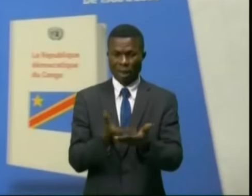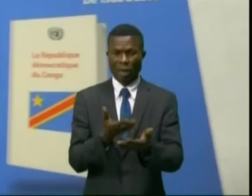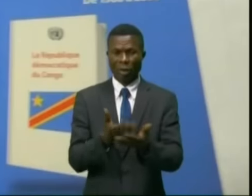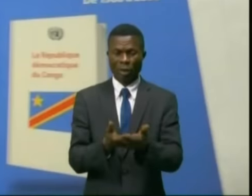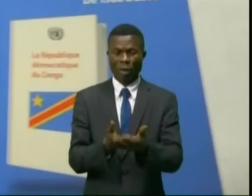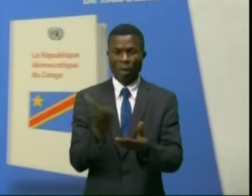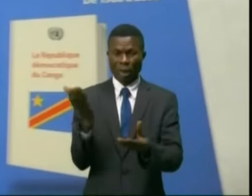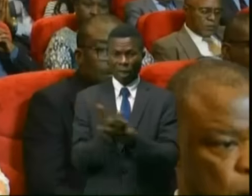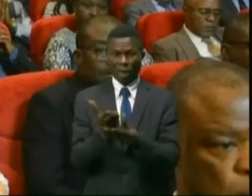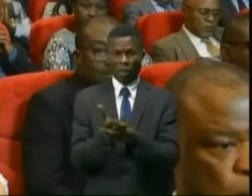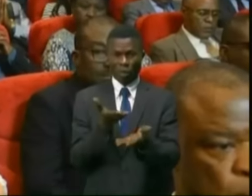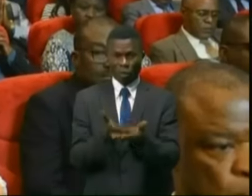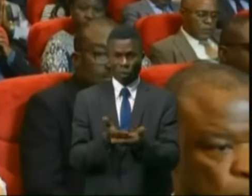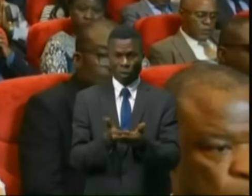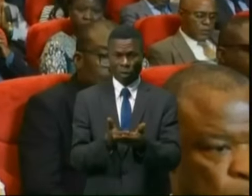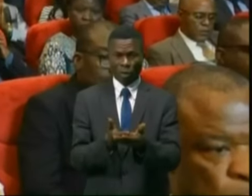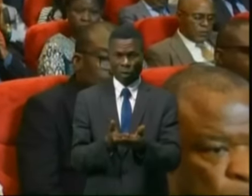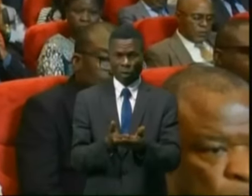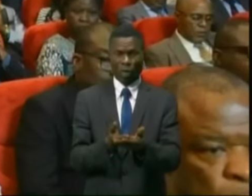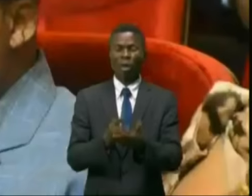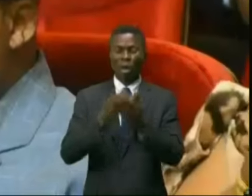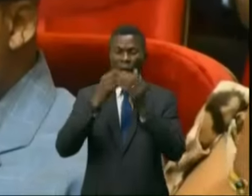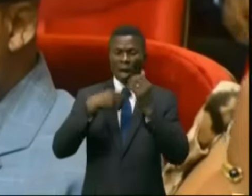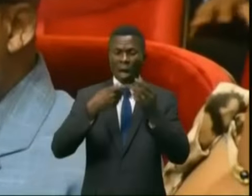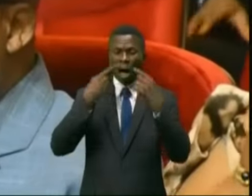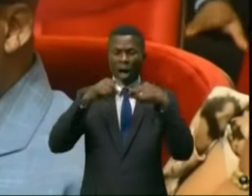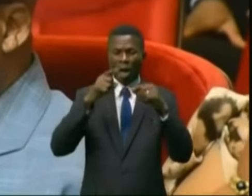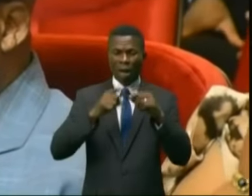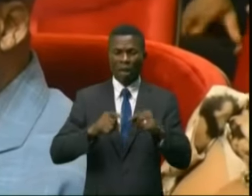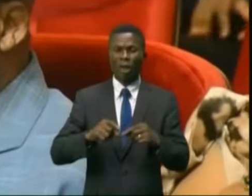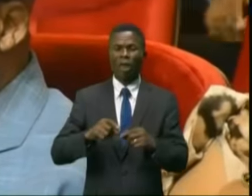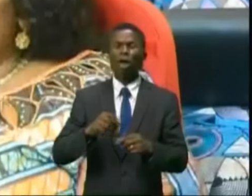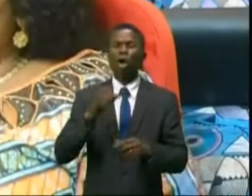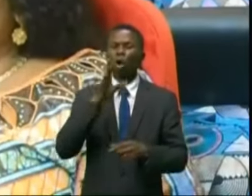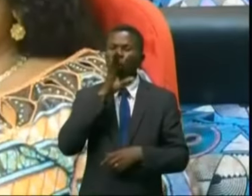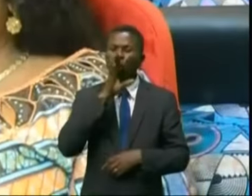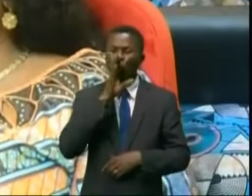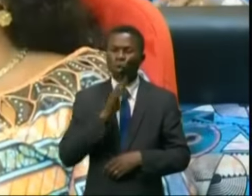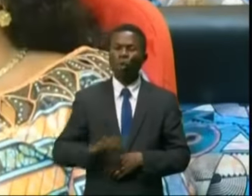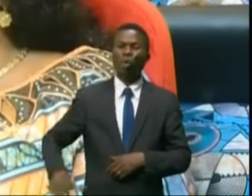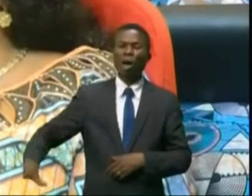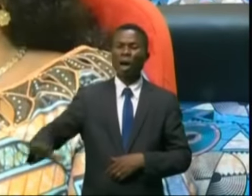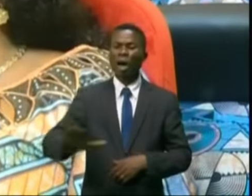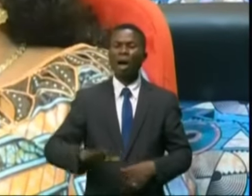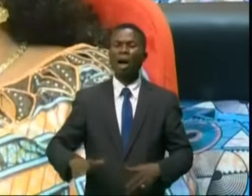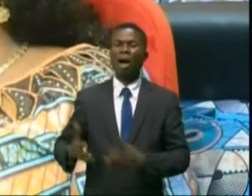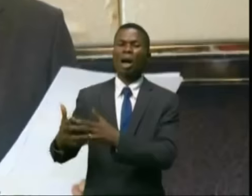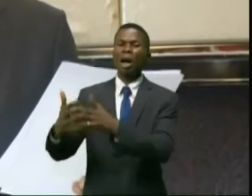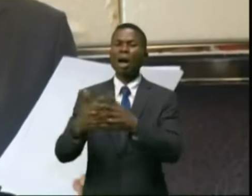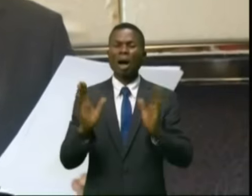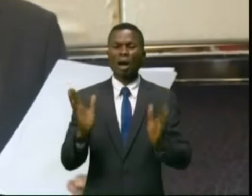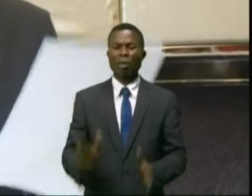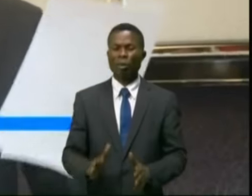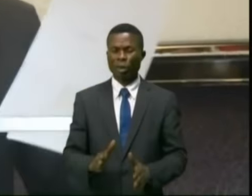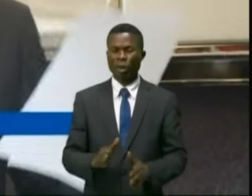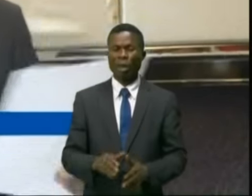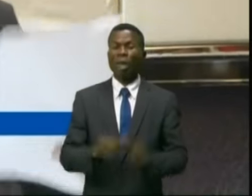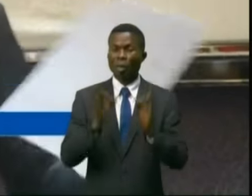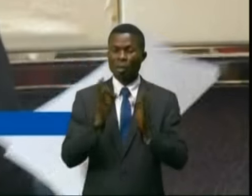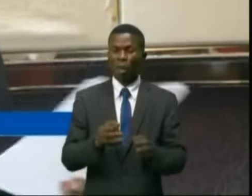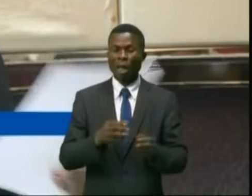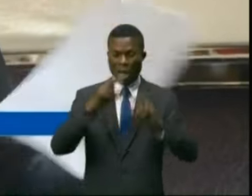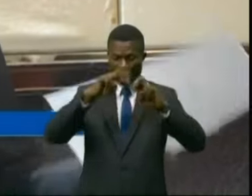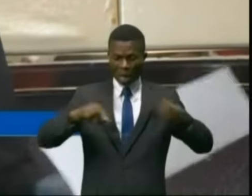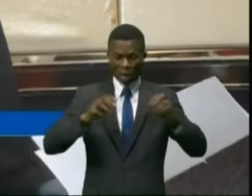» Cet ouvrage est loin de faire l'apologie des Nations Unies, selon son auteur. « Je ne fais pas l'apologie des Nations Unies, mais j fait une